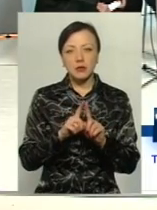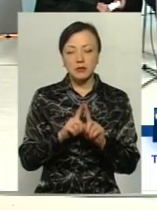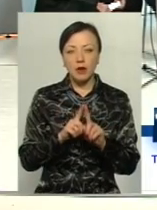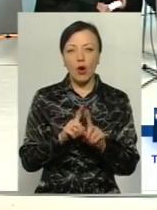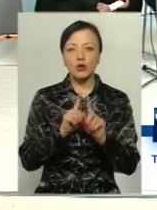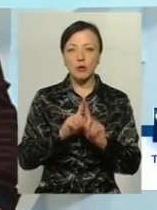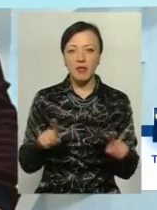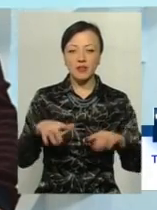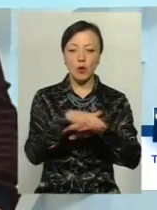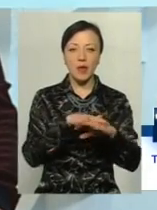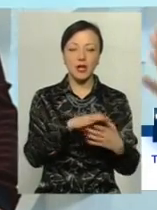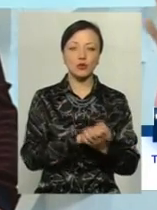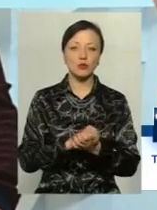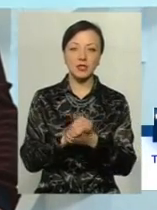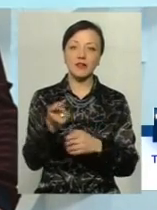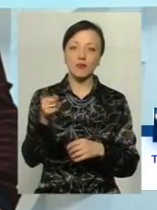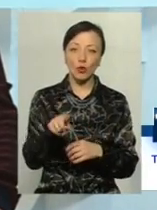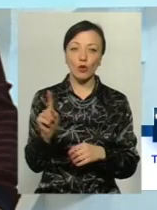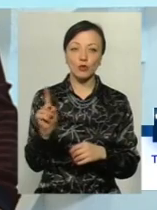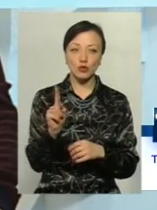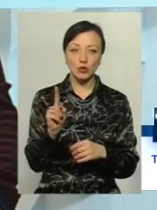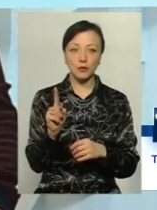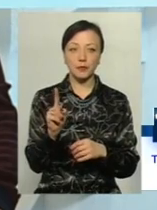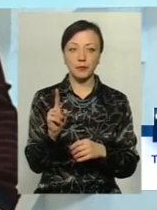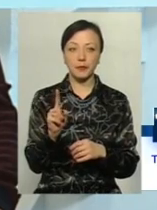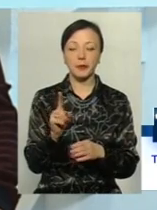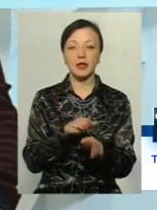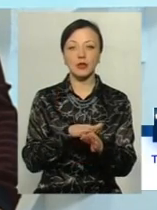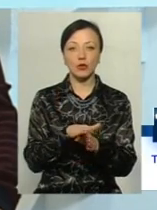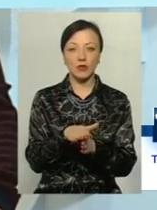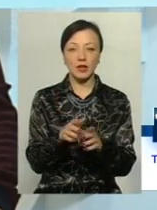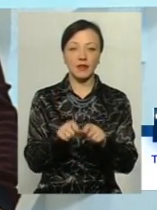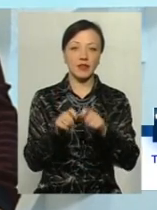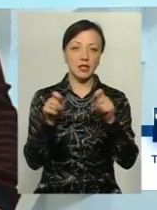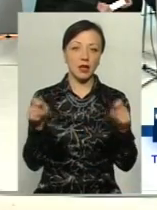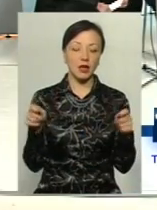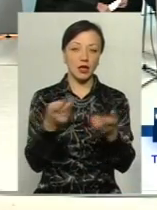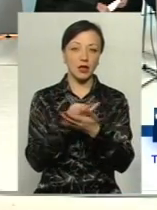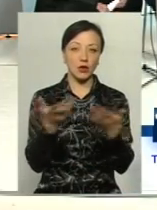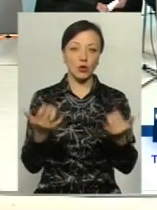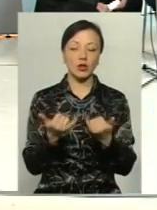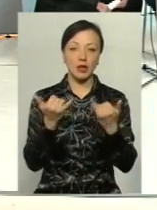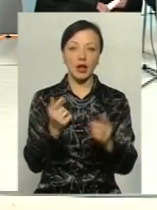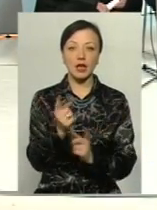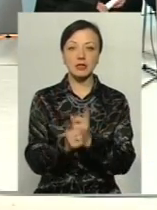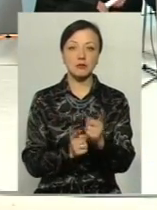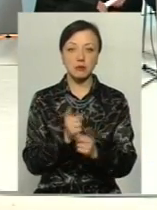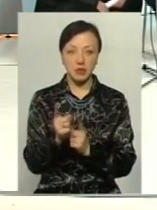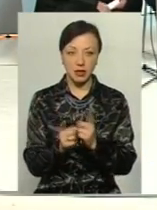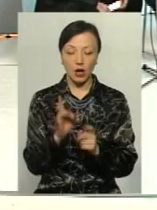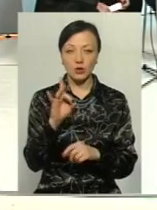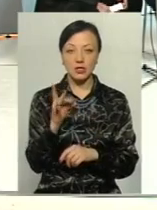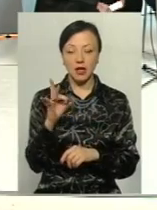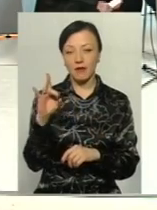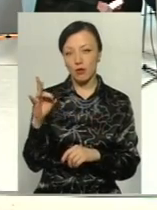суспільства полягає в тому, що воно цілковито відкрите для змін. Ростислави